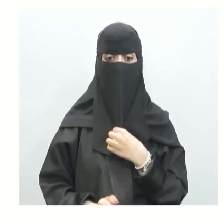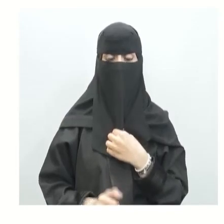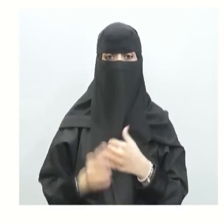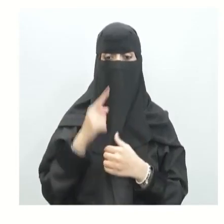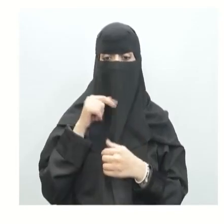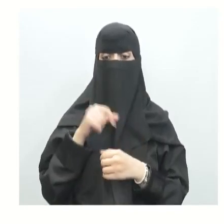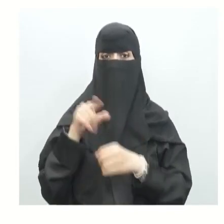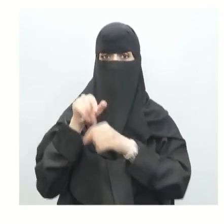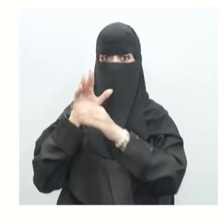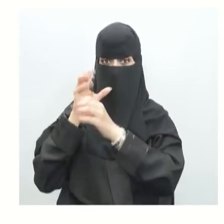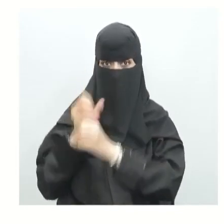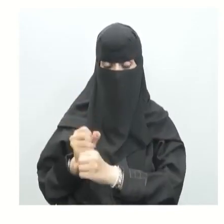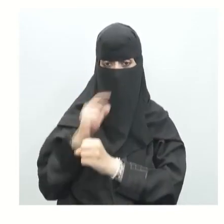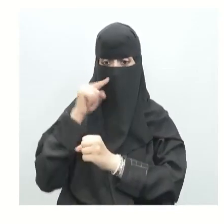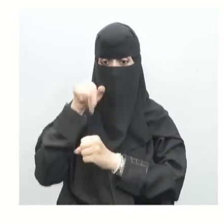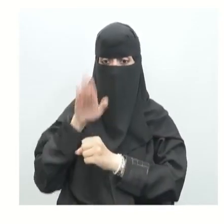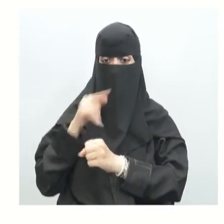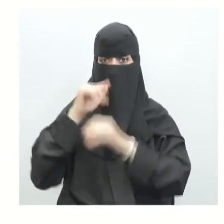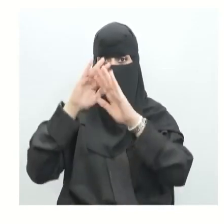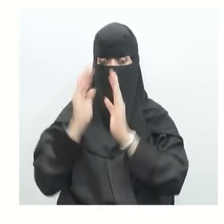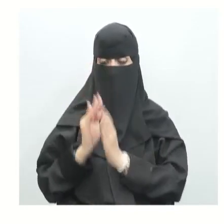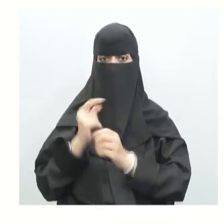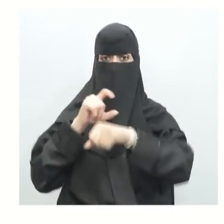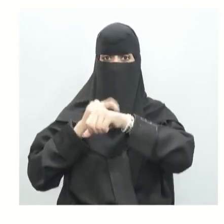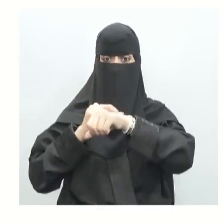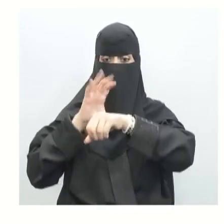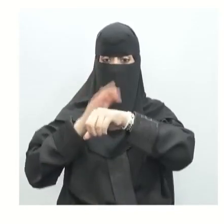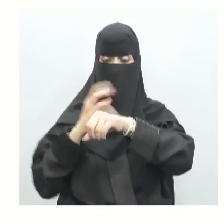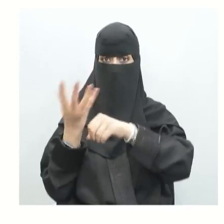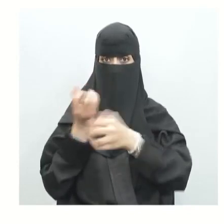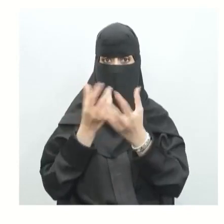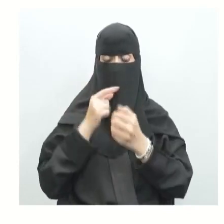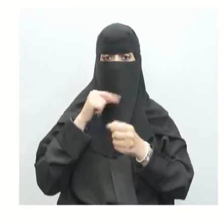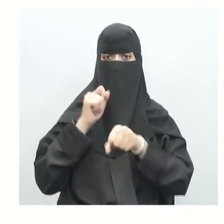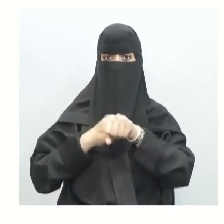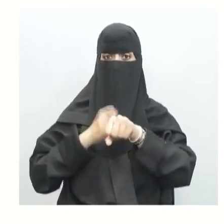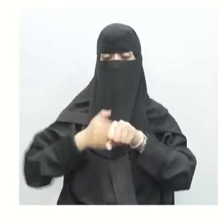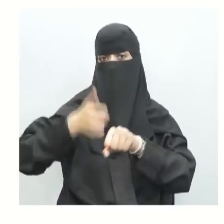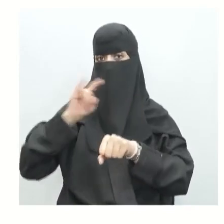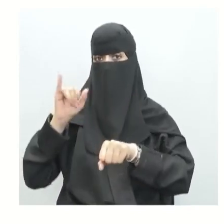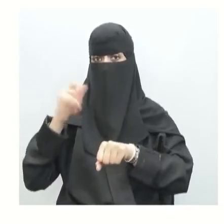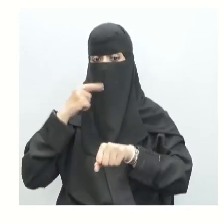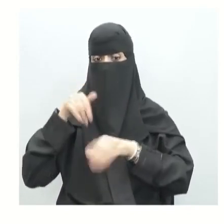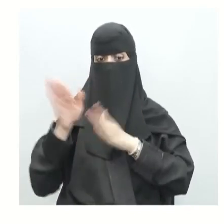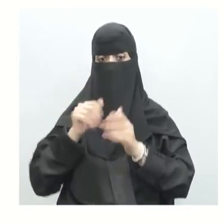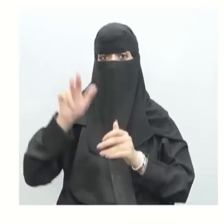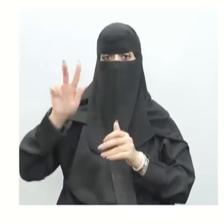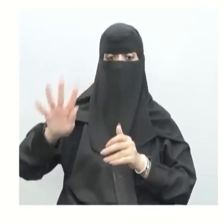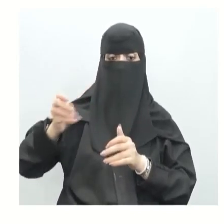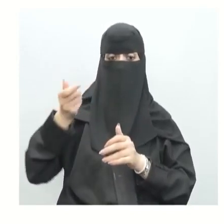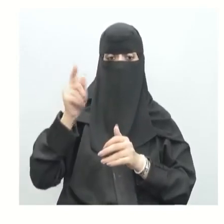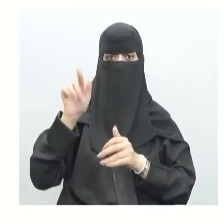في التخزين هنا تشكل العظام مخزن لتجمعات الأملاح مثل الكاليسيوم والفسفور